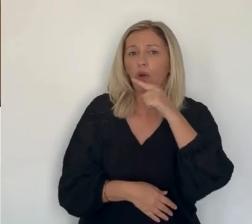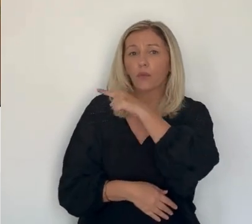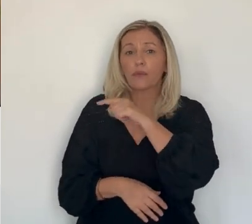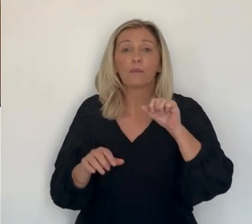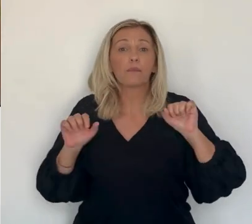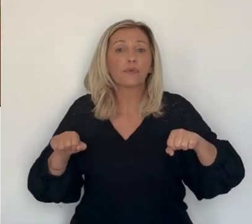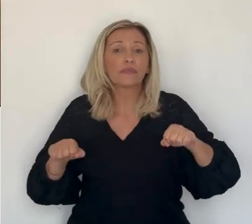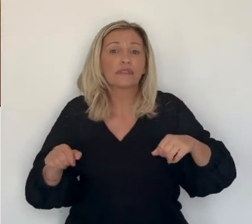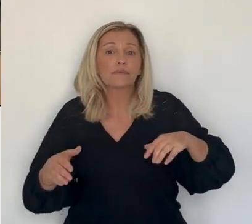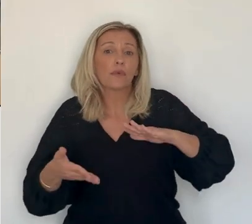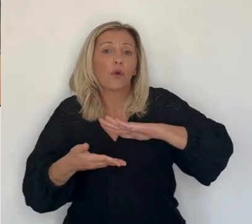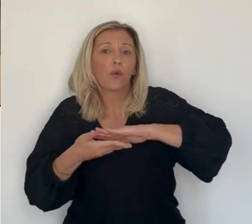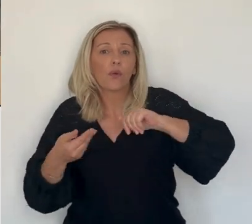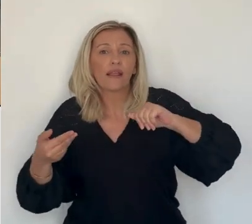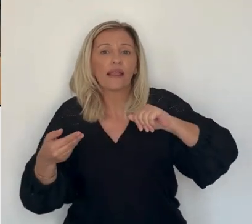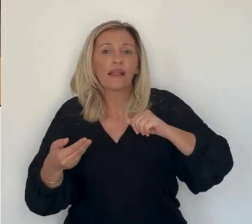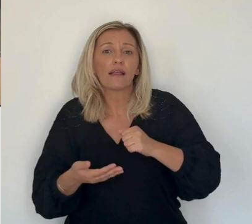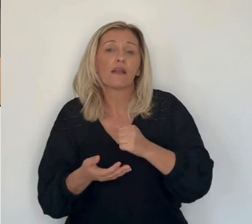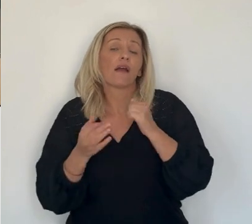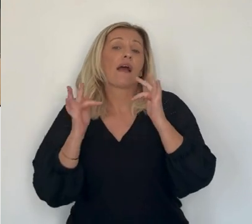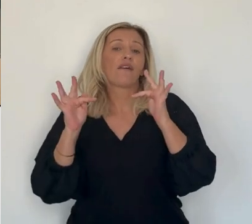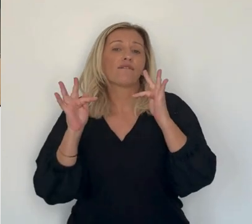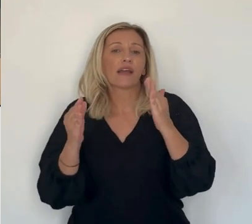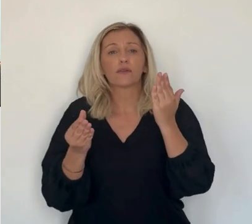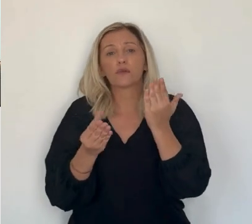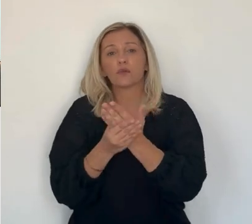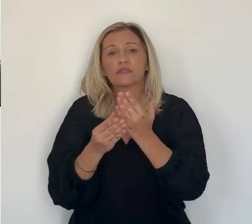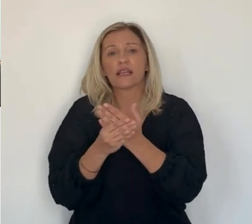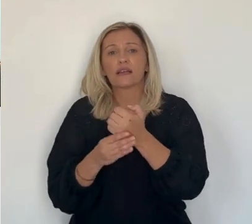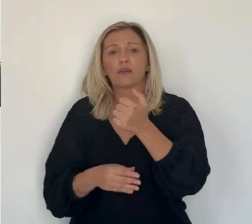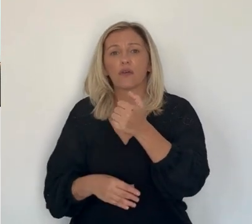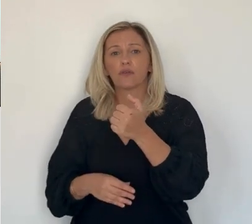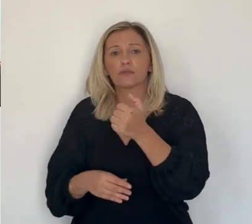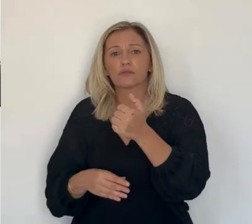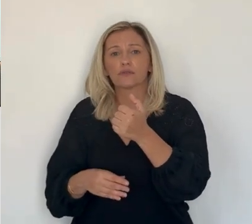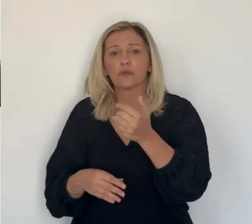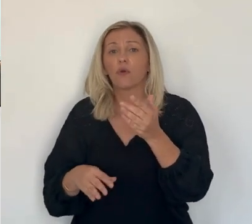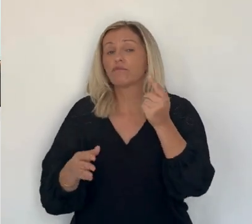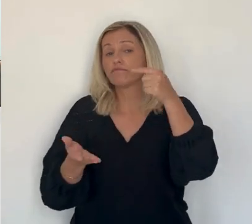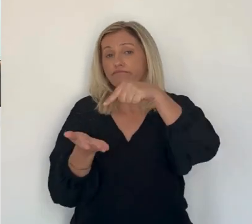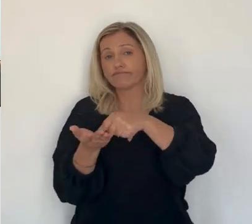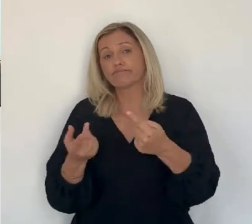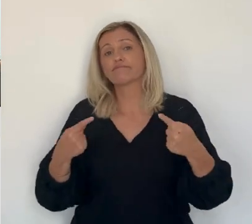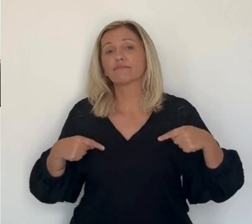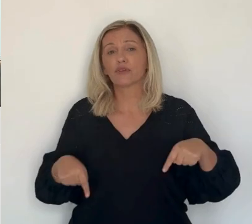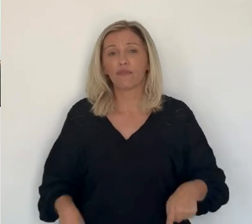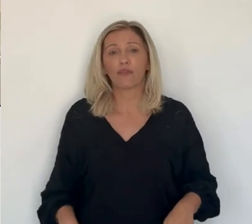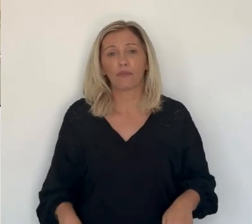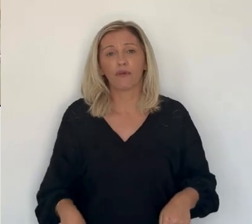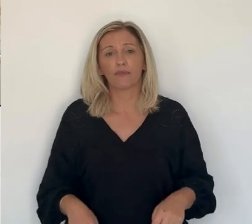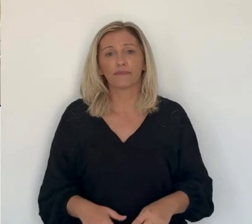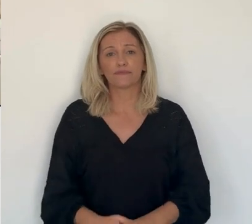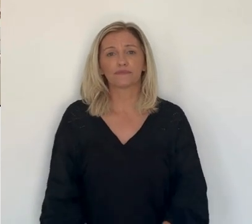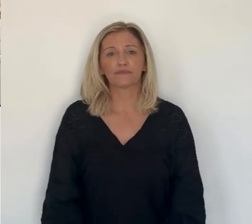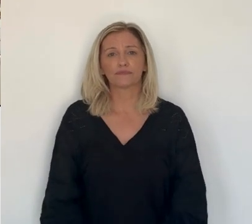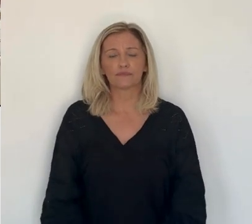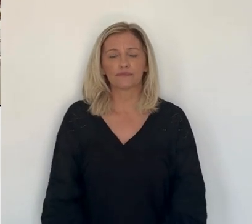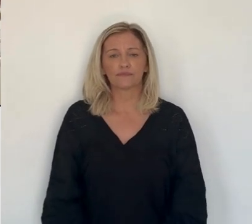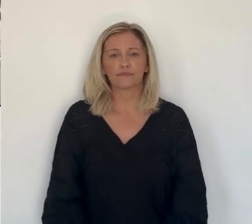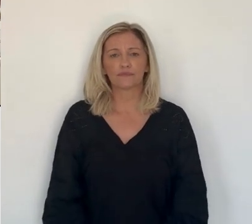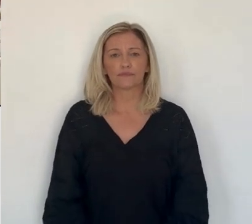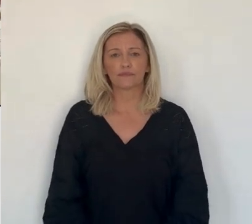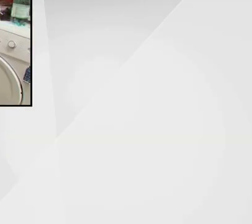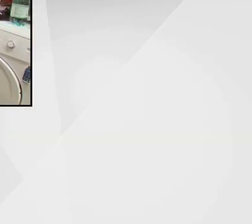délégué à l'Industrie. Originaire de Bonifacio et très proche d'Emmanuel Macron, il pourrait être l'un des relais des intérêts